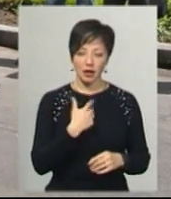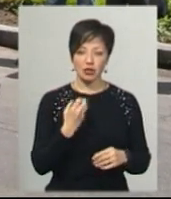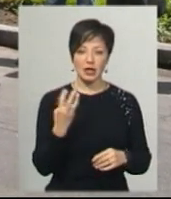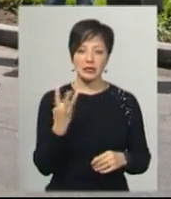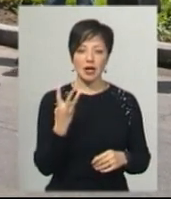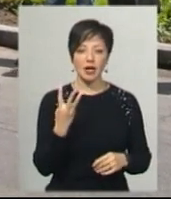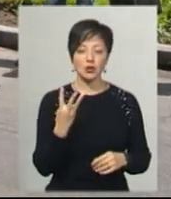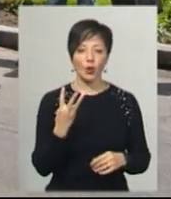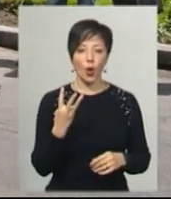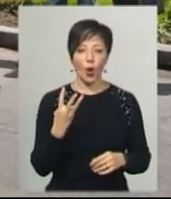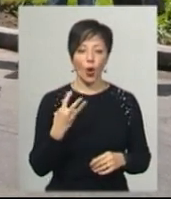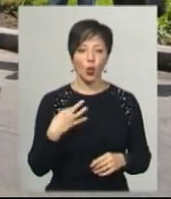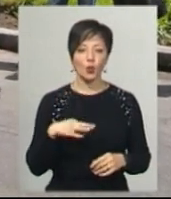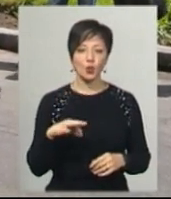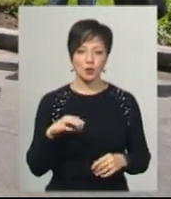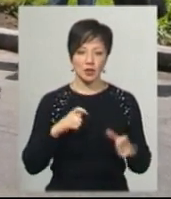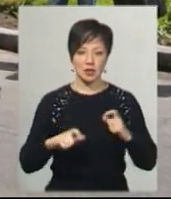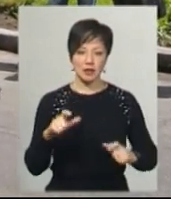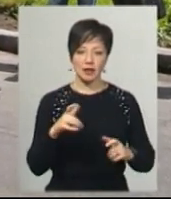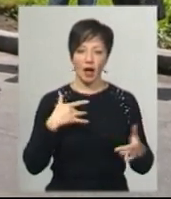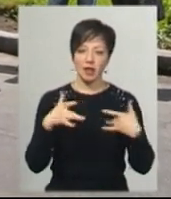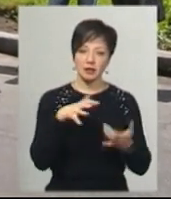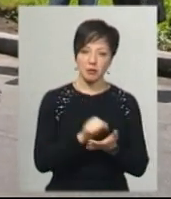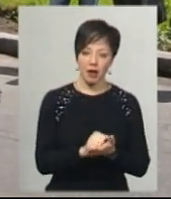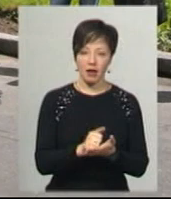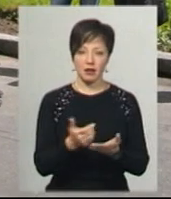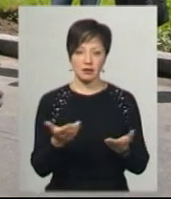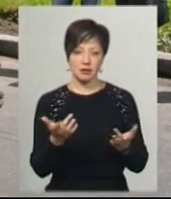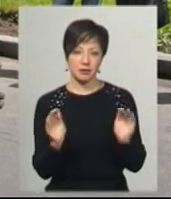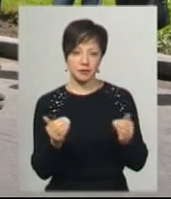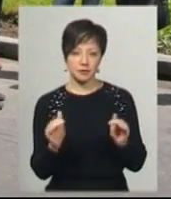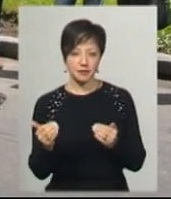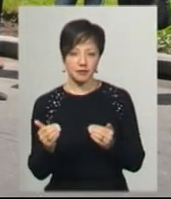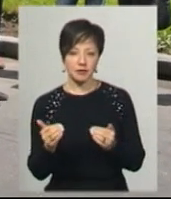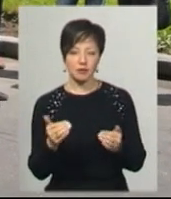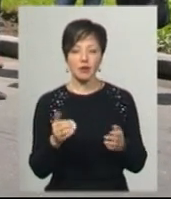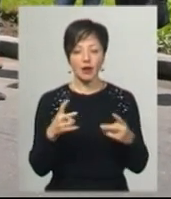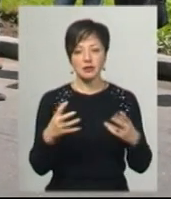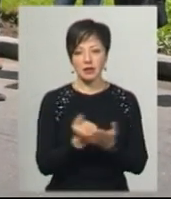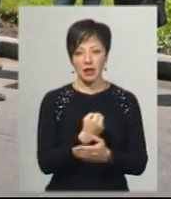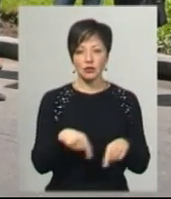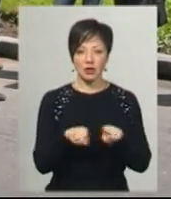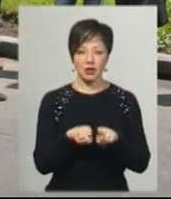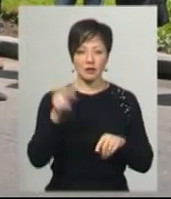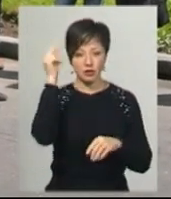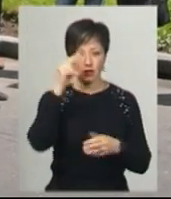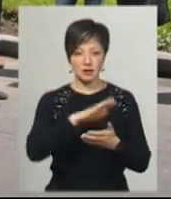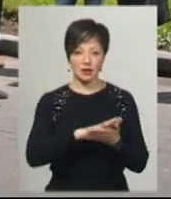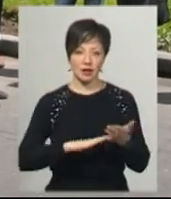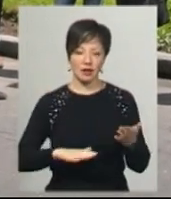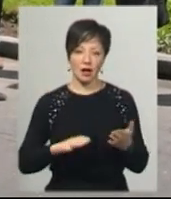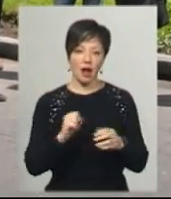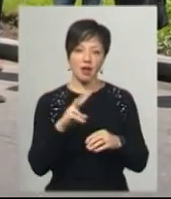третього курсу вже в театрі займалась, там грала якісь ролі невеликі, але так склалося, що я пішла вчитись ще далі.